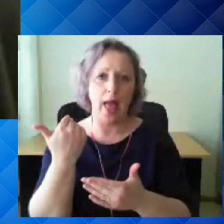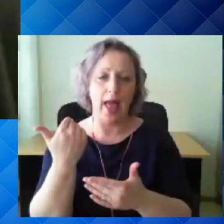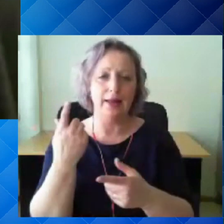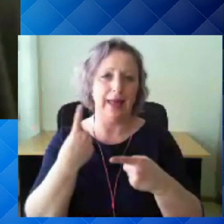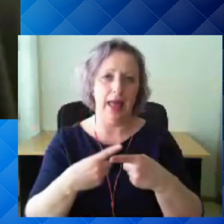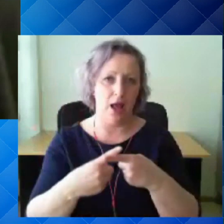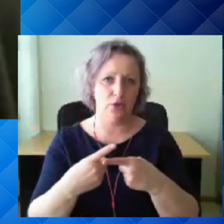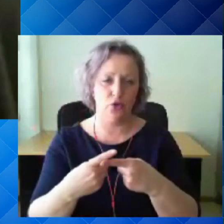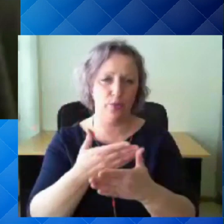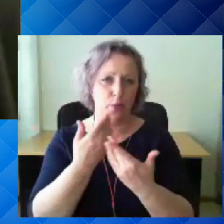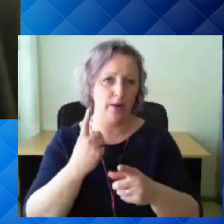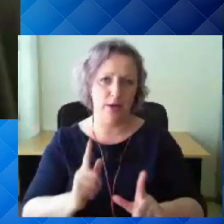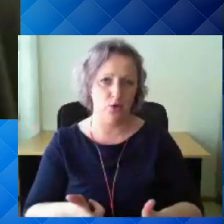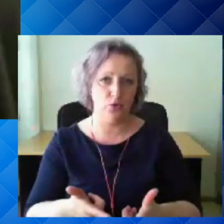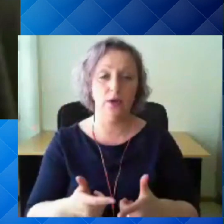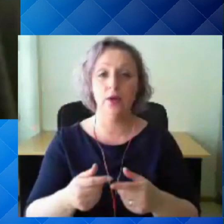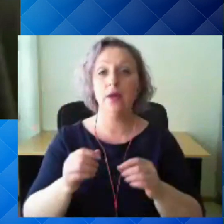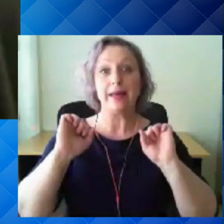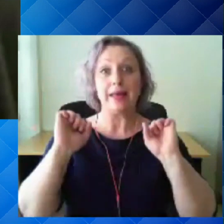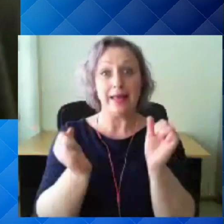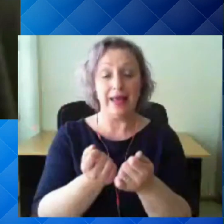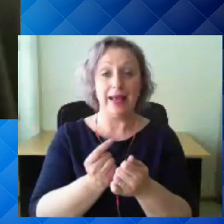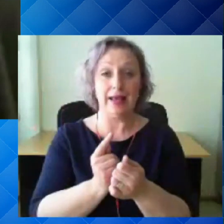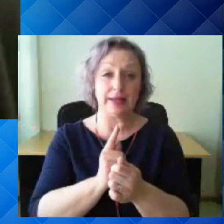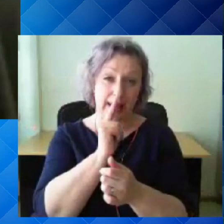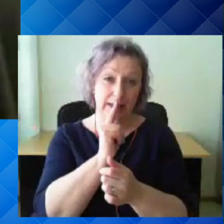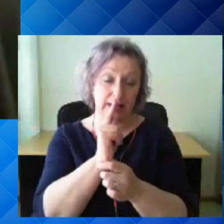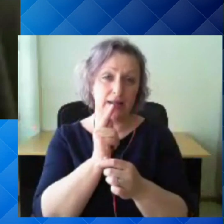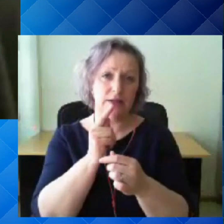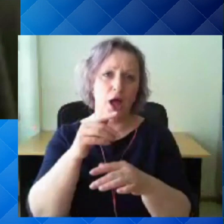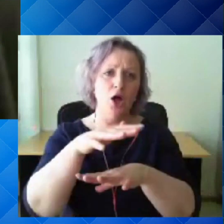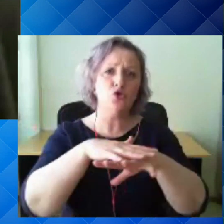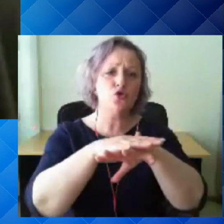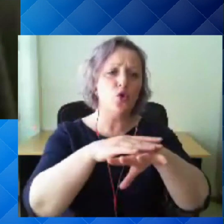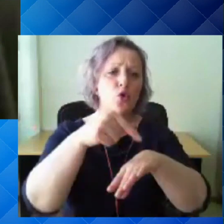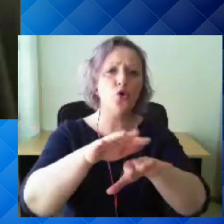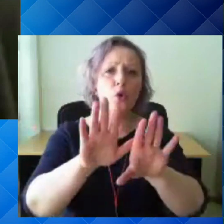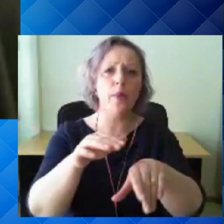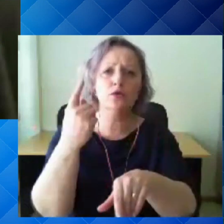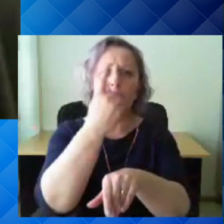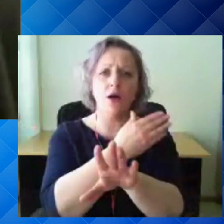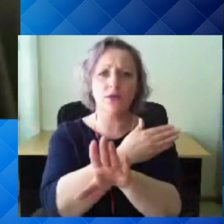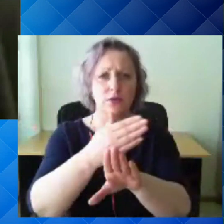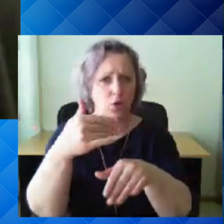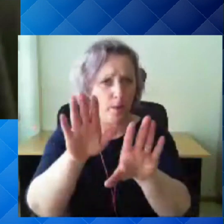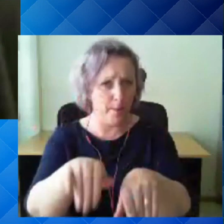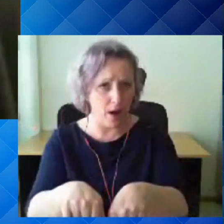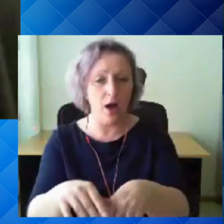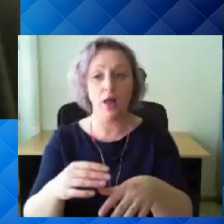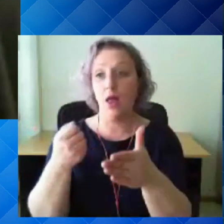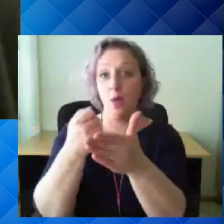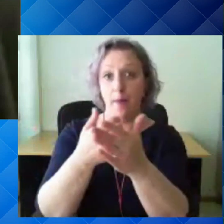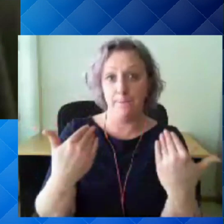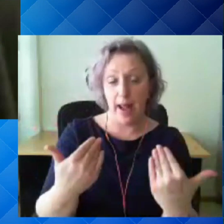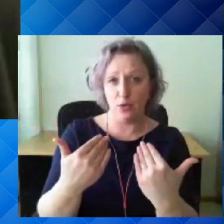Antigeeni kiirteste me oleme tänaseks, nad on turul olnud juba üle aasta aega. Tänaseks on juba üle